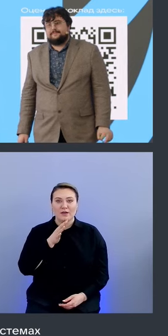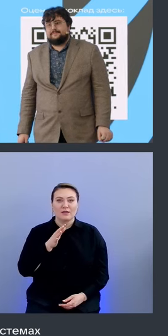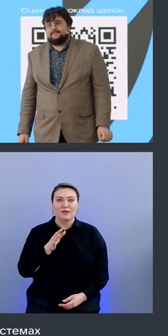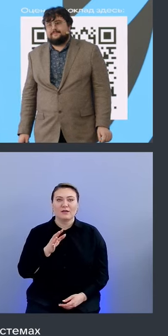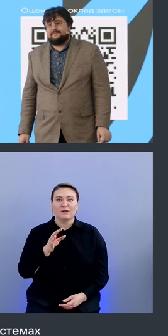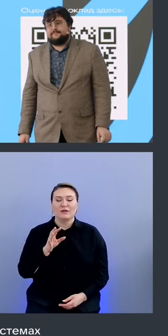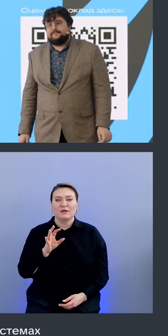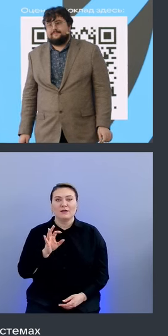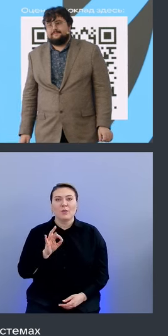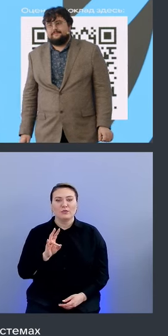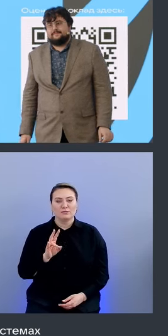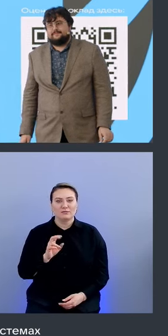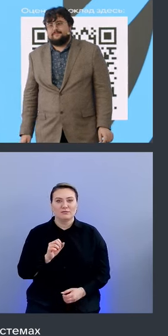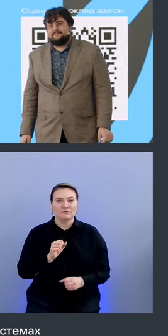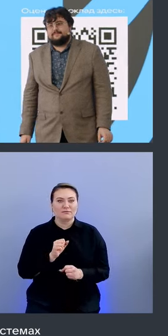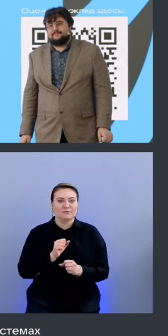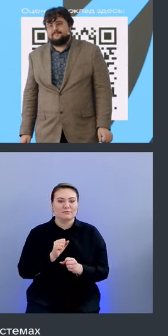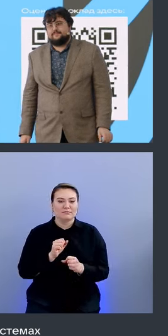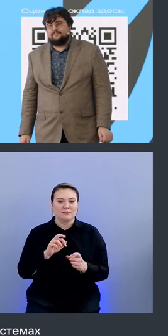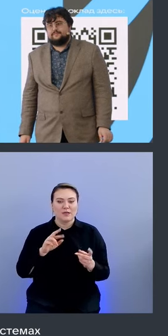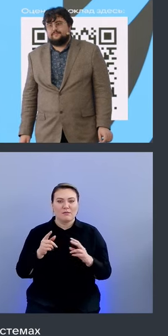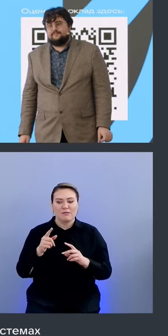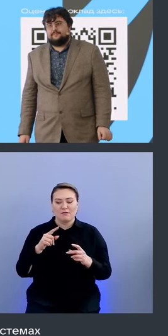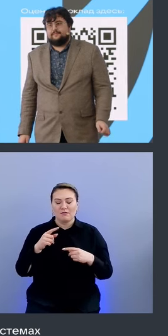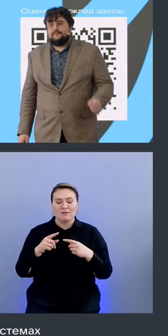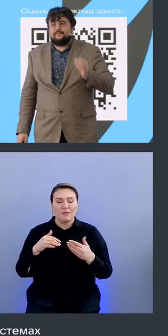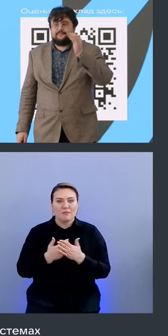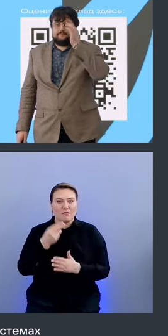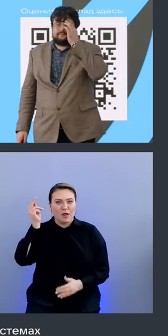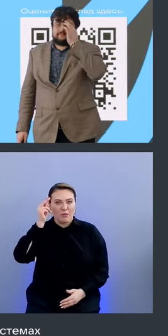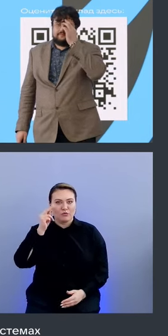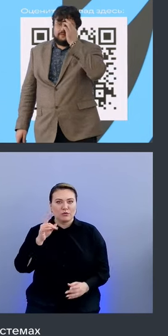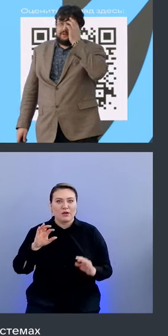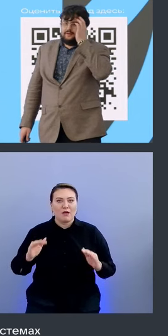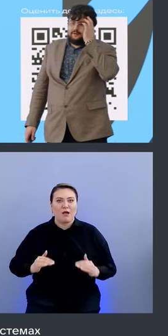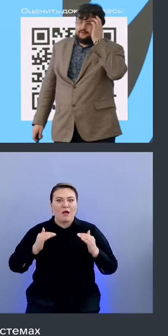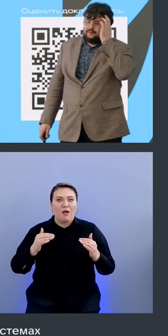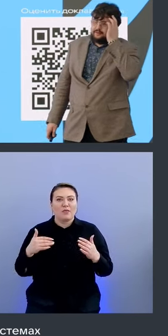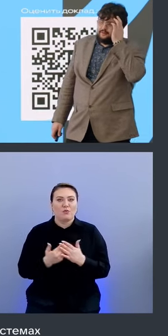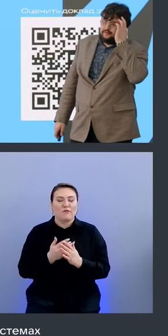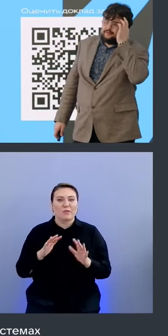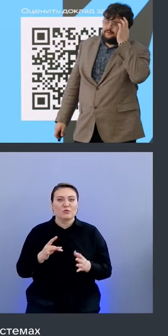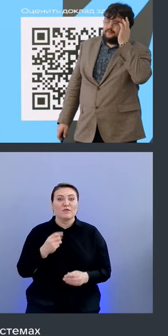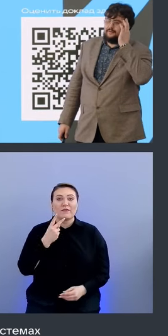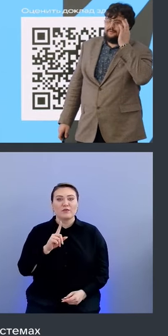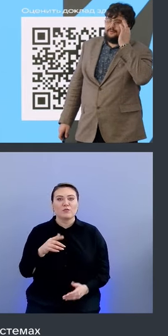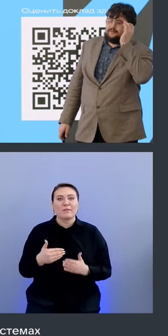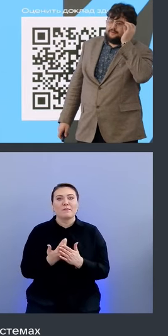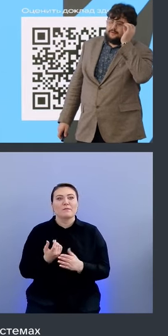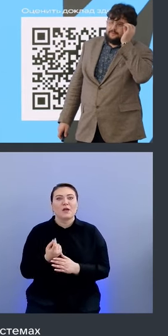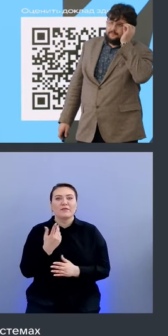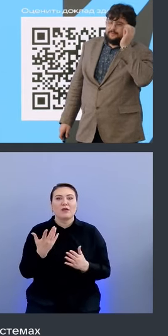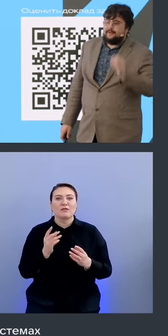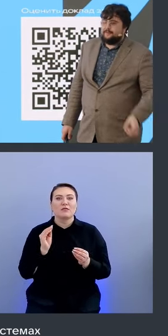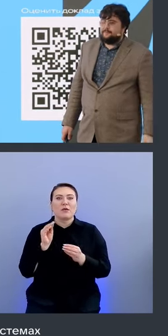делается там переобучается или там апдейт новый происходит и вы видите что появилась какая-то